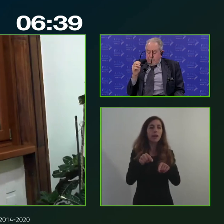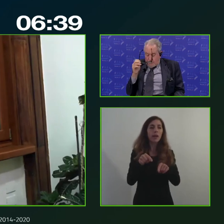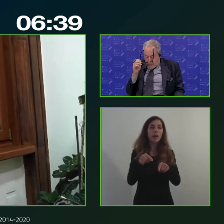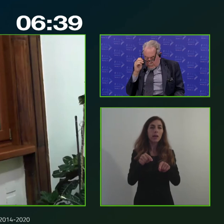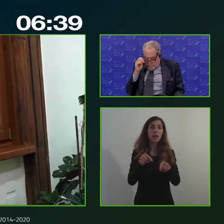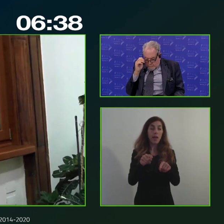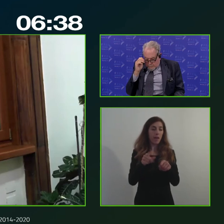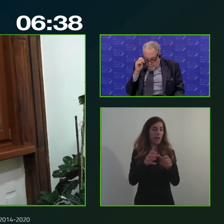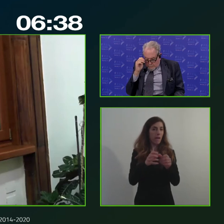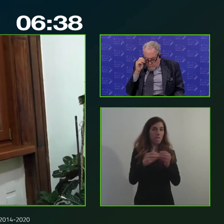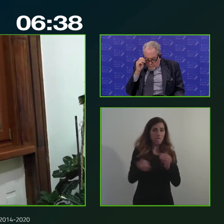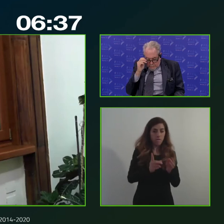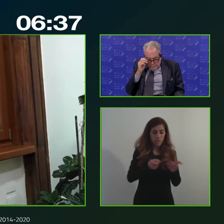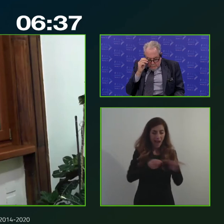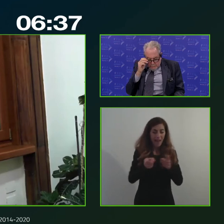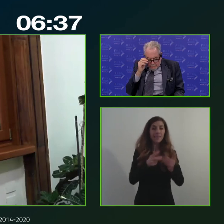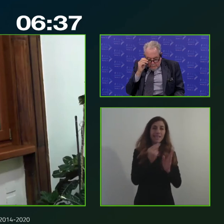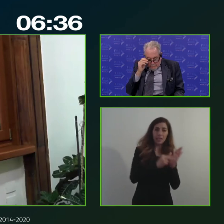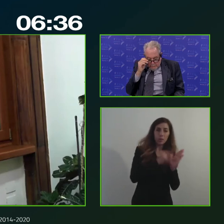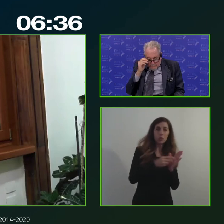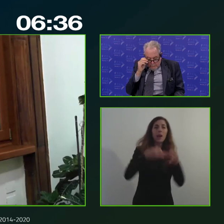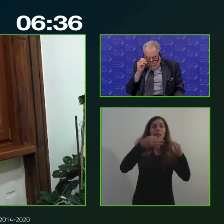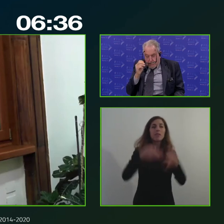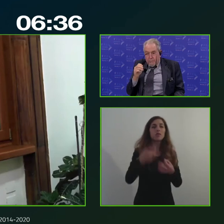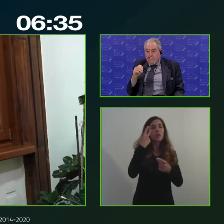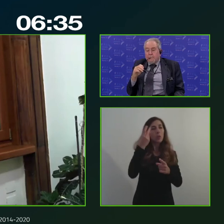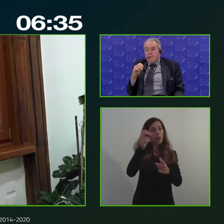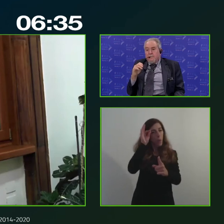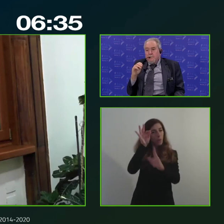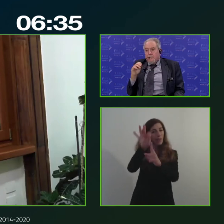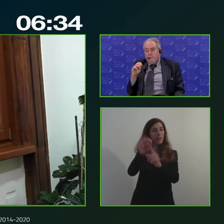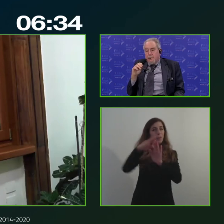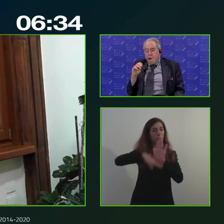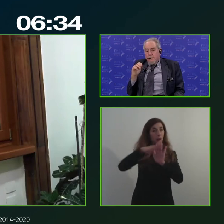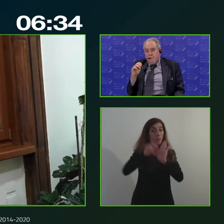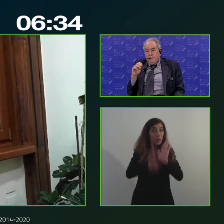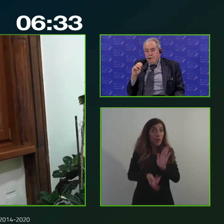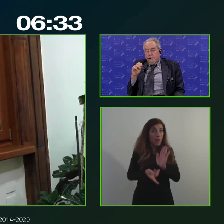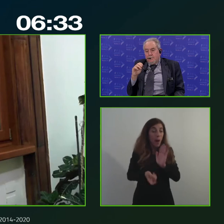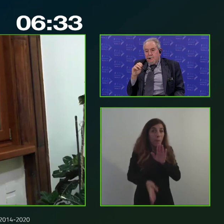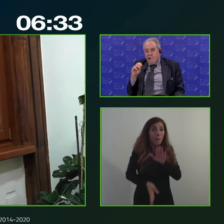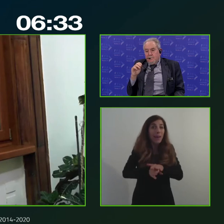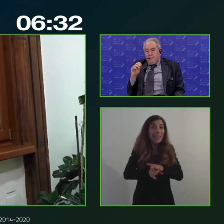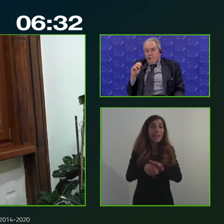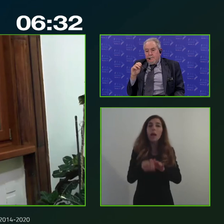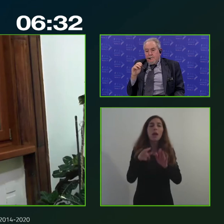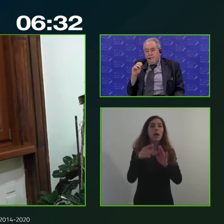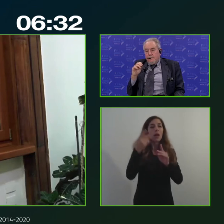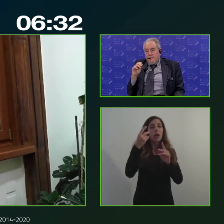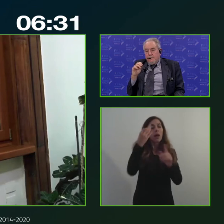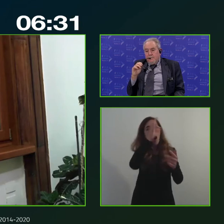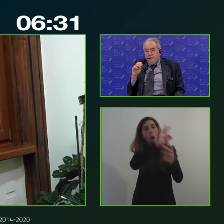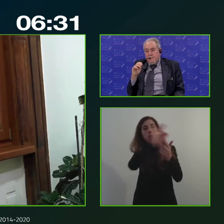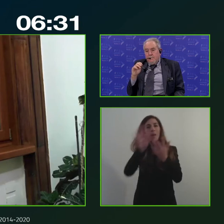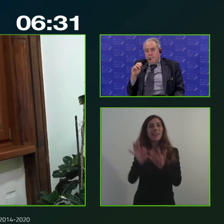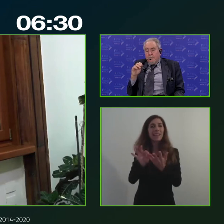scrittura di definizione di quelli che erano gli obiettivi di un programma che stava per partire questi obiettivi non erano stati totalmente